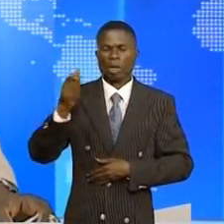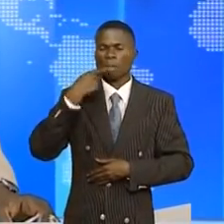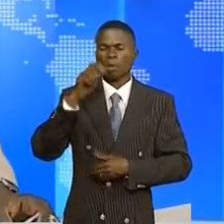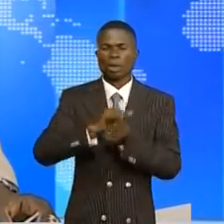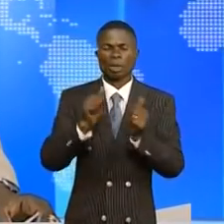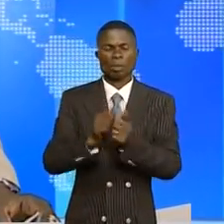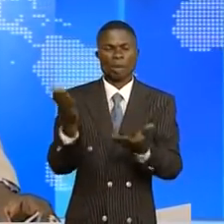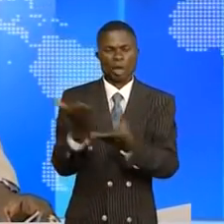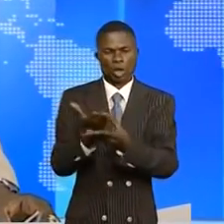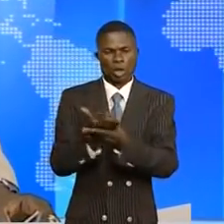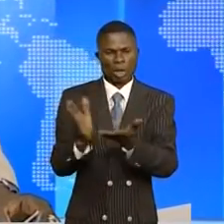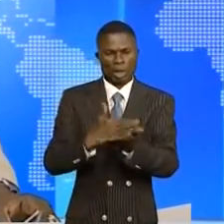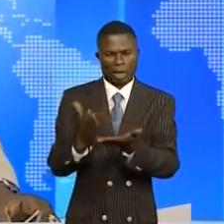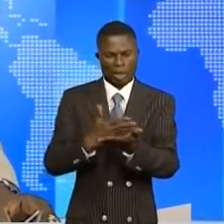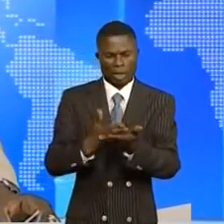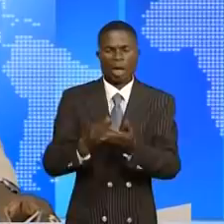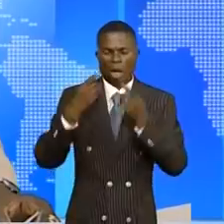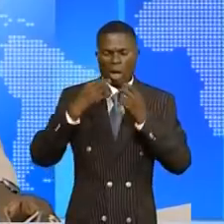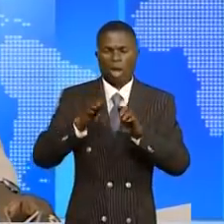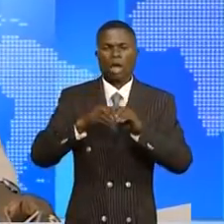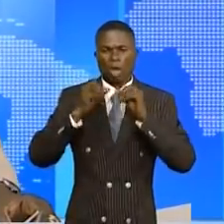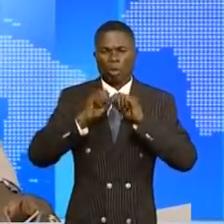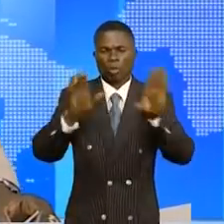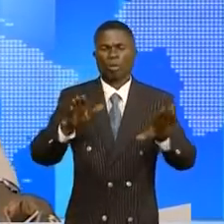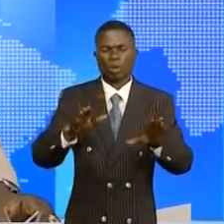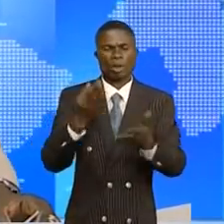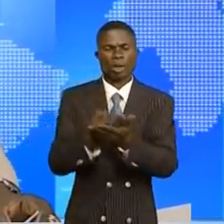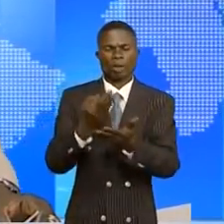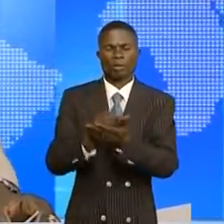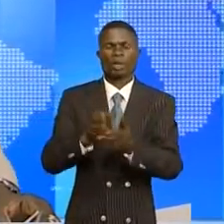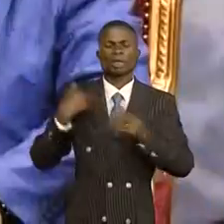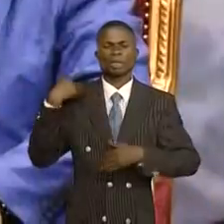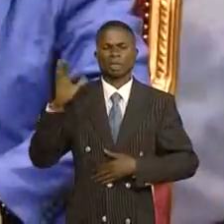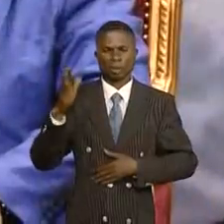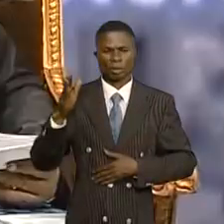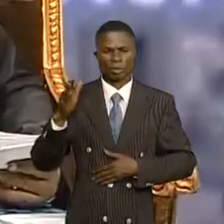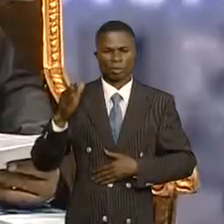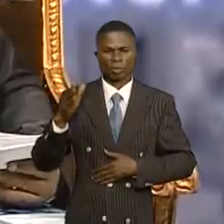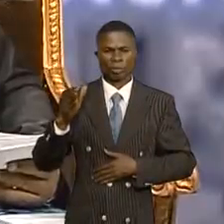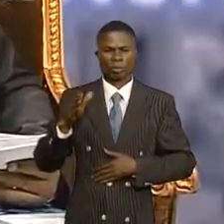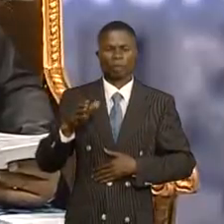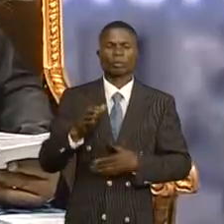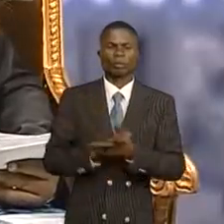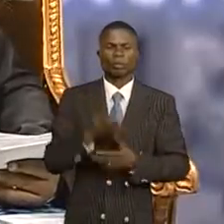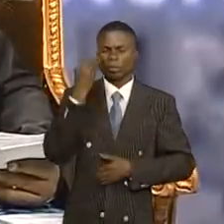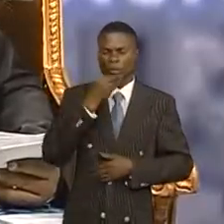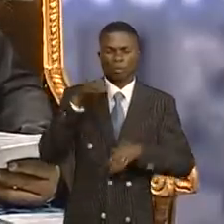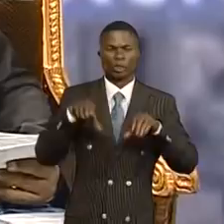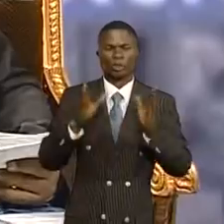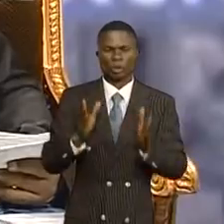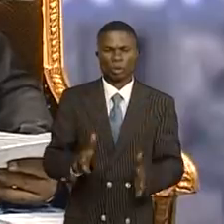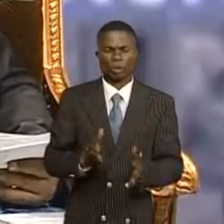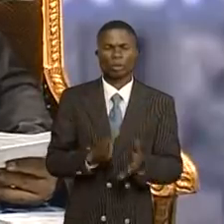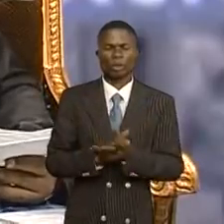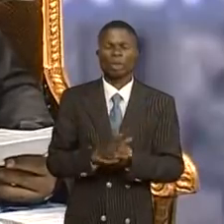de son ouvrage qu'il vient de publier sur les finances publiques. Suivez. Ça c'est la théorie, mais la réalité au Congo, qu'est qui passe